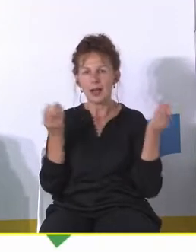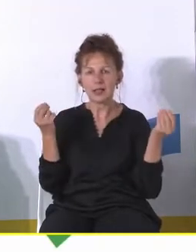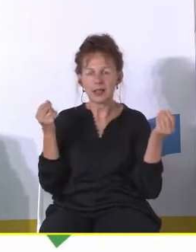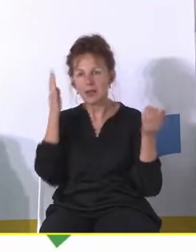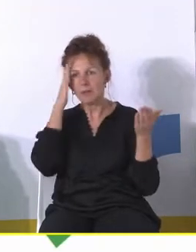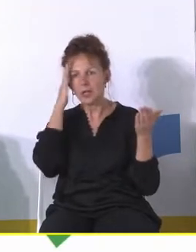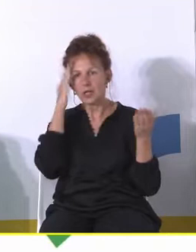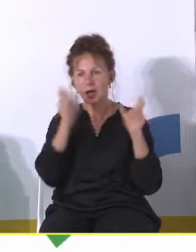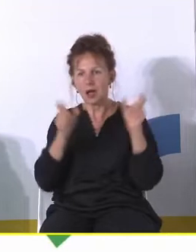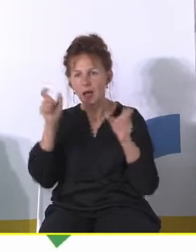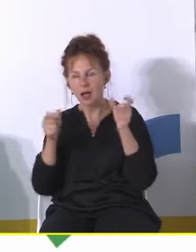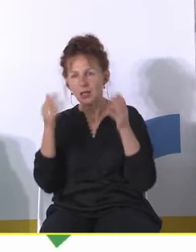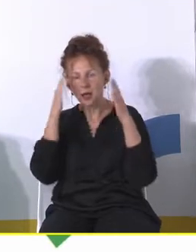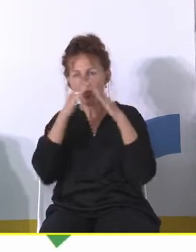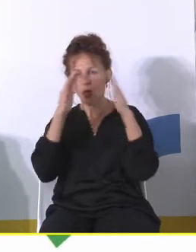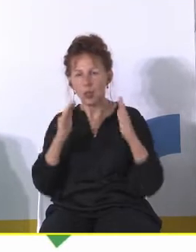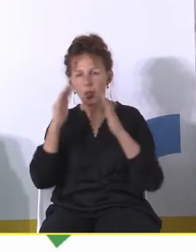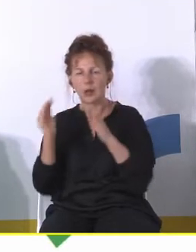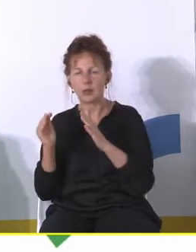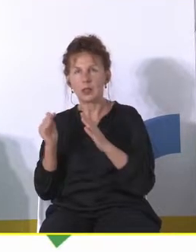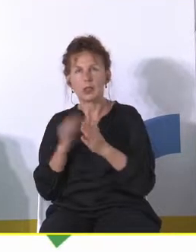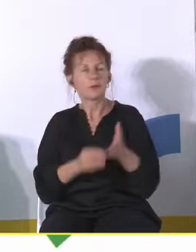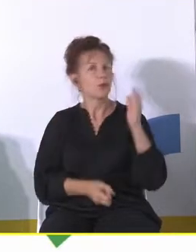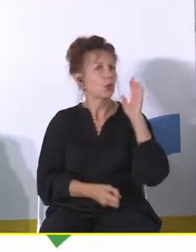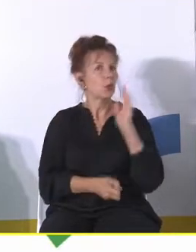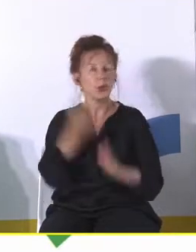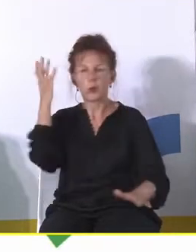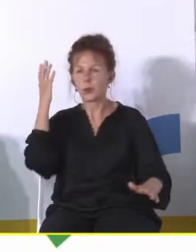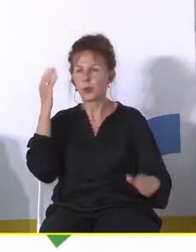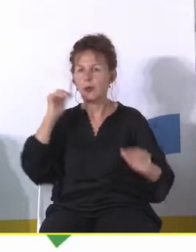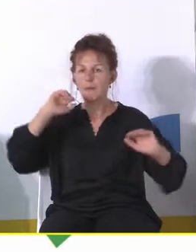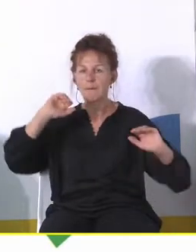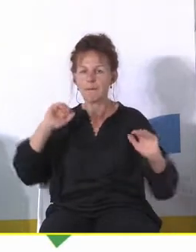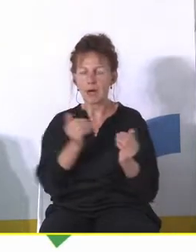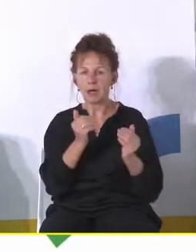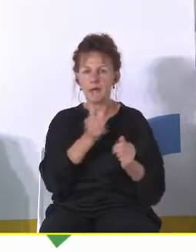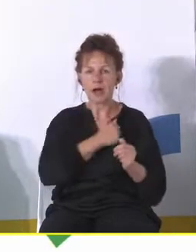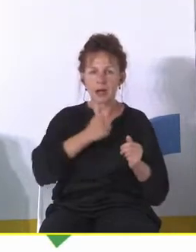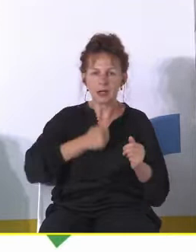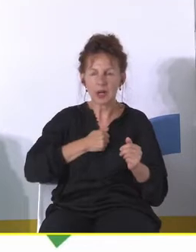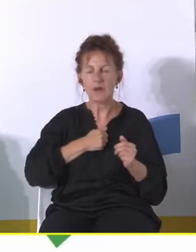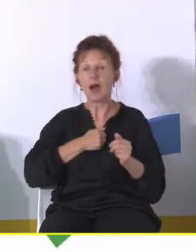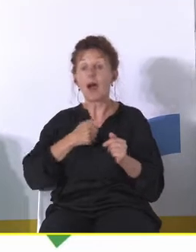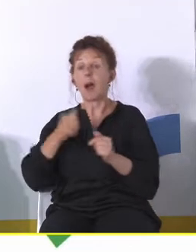mieszkalnych pod Poznaniem są dużo niższe niż w Poznaniu. I to jest coś,